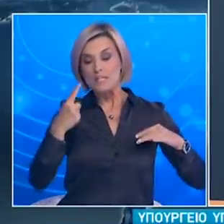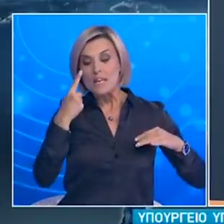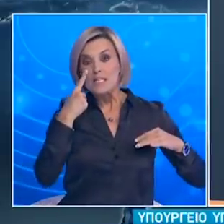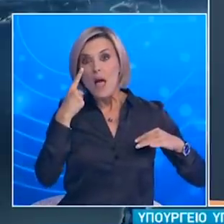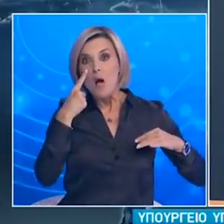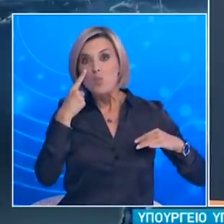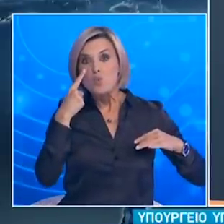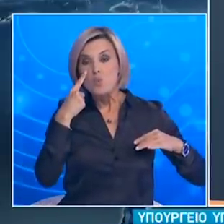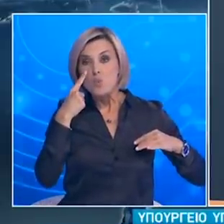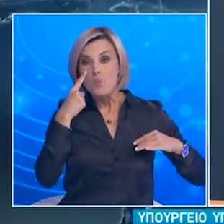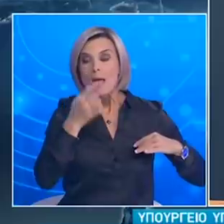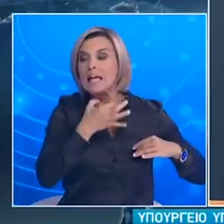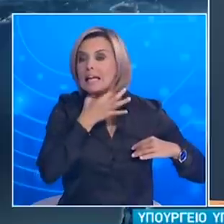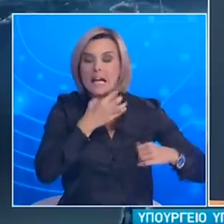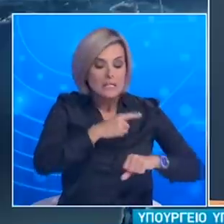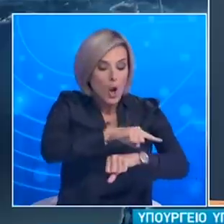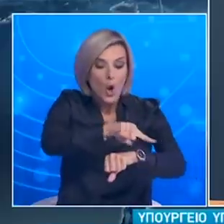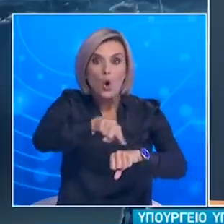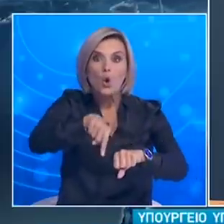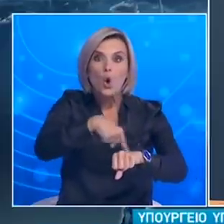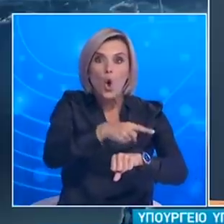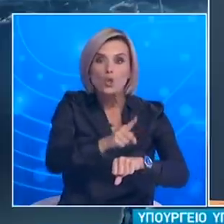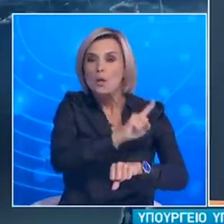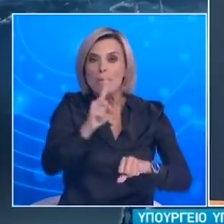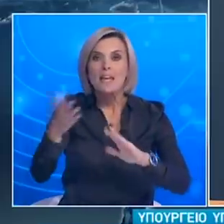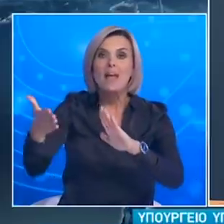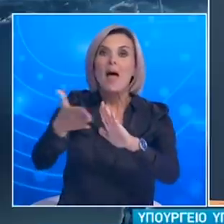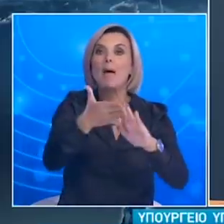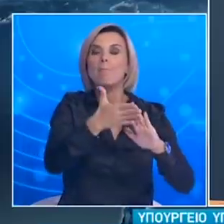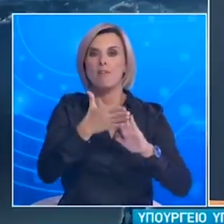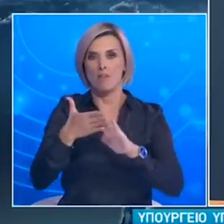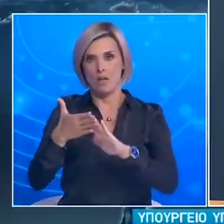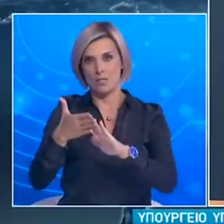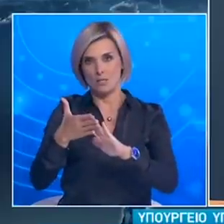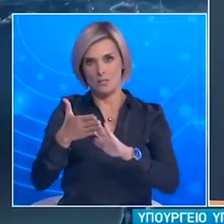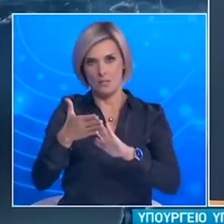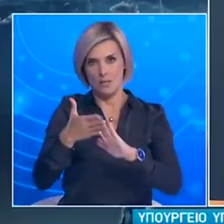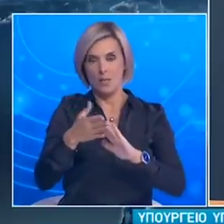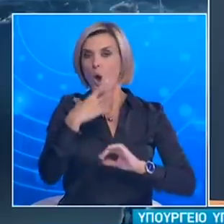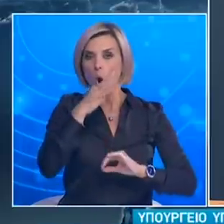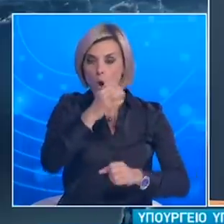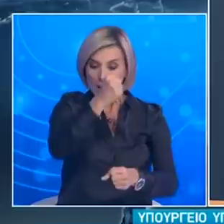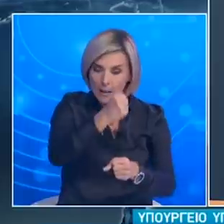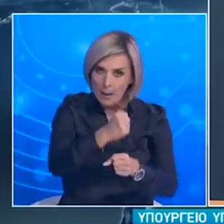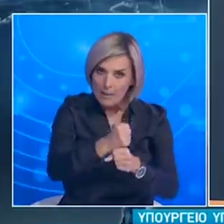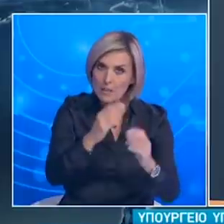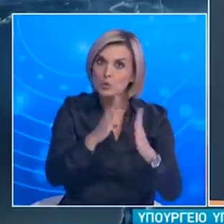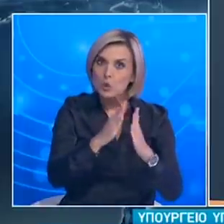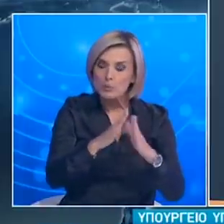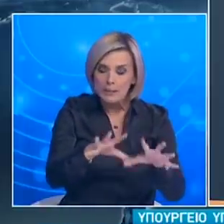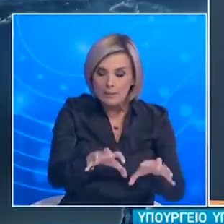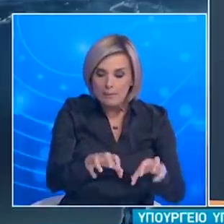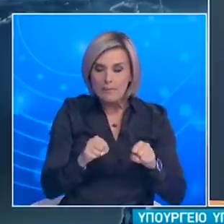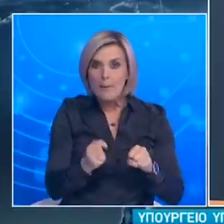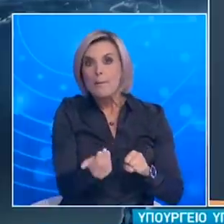ο απαραίτητος χρόνος αποχής από κοινωνικές δραστηριότητες υψηλού κινδύνου και να μειωθεί το επιδημικό φορτίο πριν από την